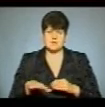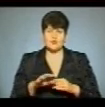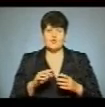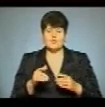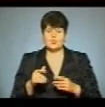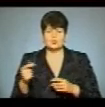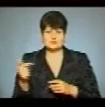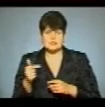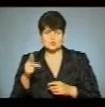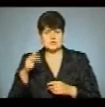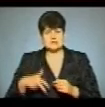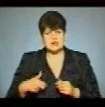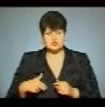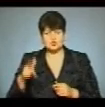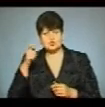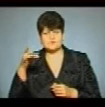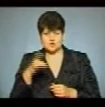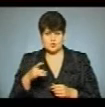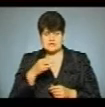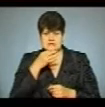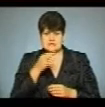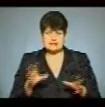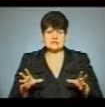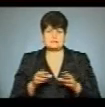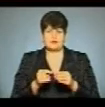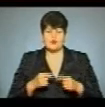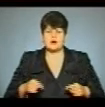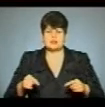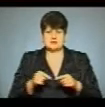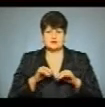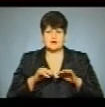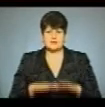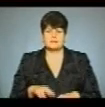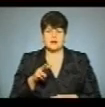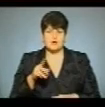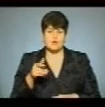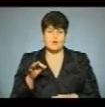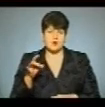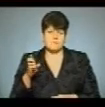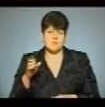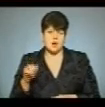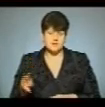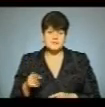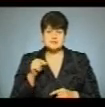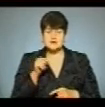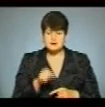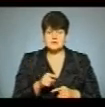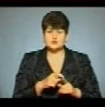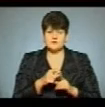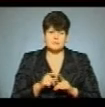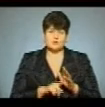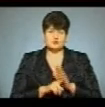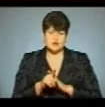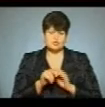Заліщиткого та Чортківського районів, повідомила співорганізаторка акції Марія Горбаль. За її словами, про початок акції